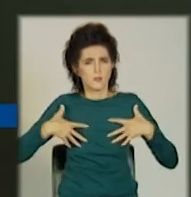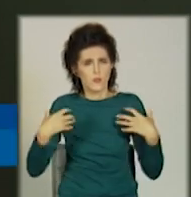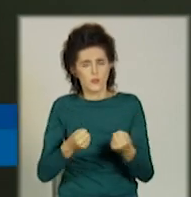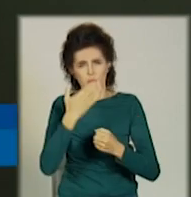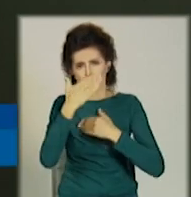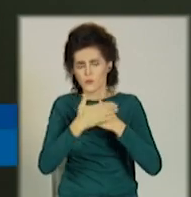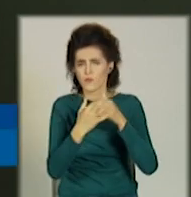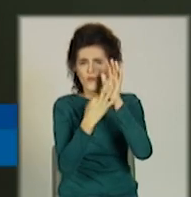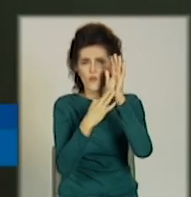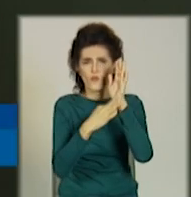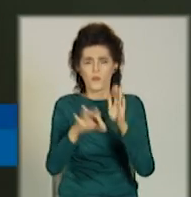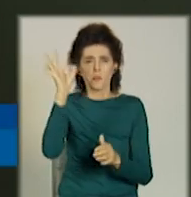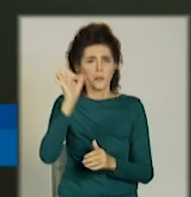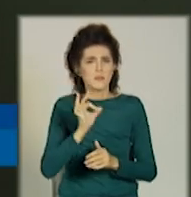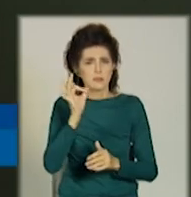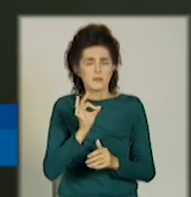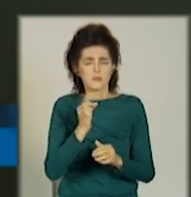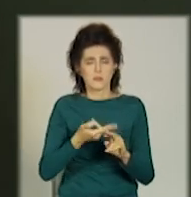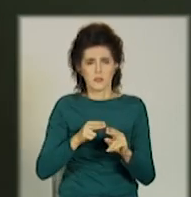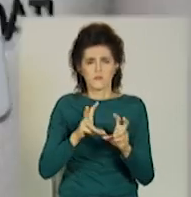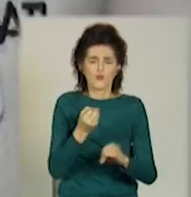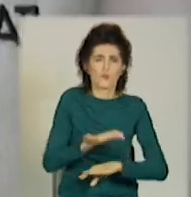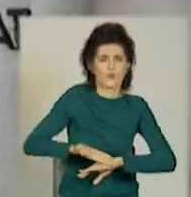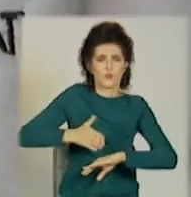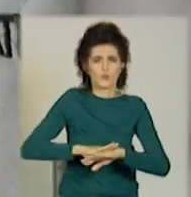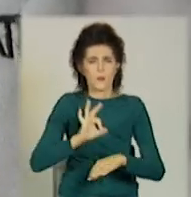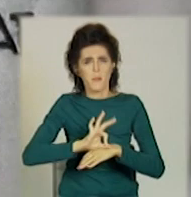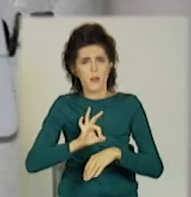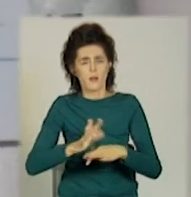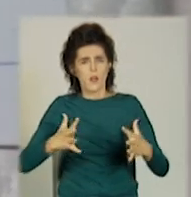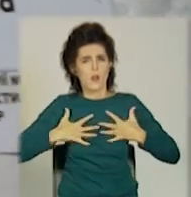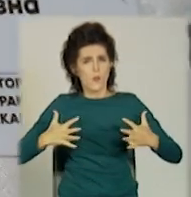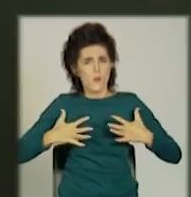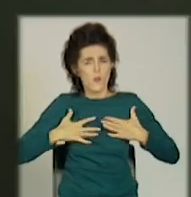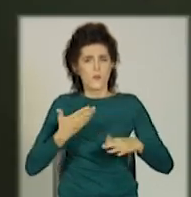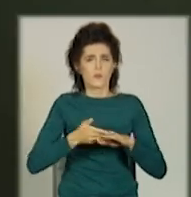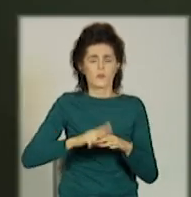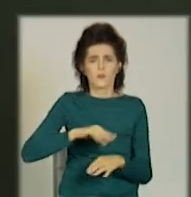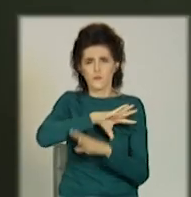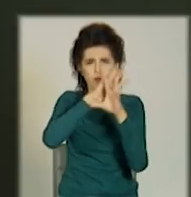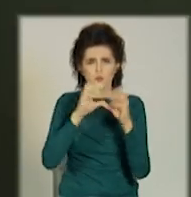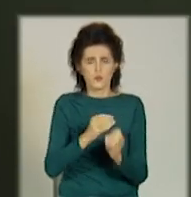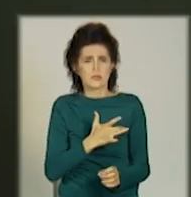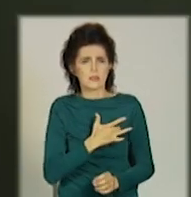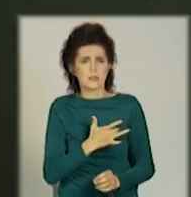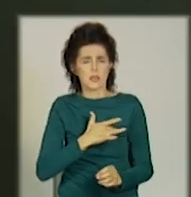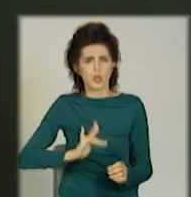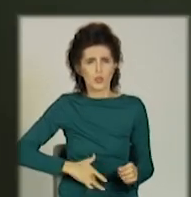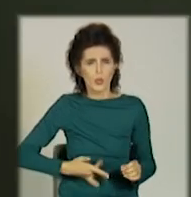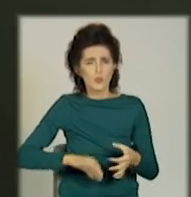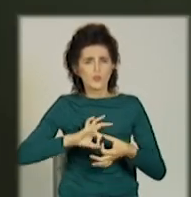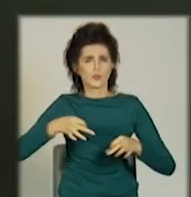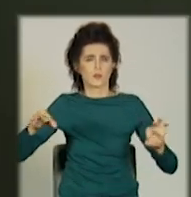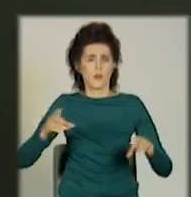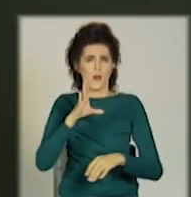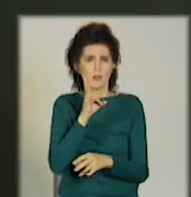80%, тобто ще тяжелі послідки. Заболівання лігких – це, якби, понятно, заболівання серця, желудочно-кишечного